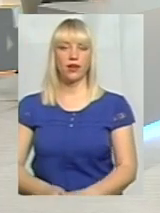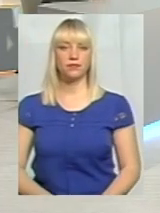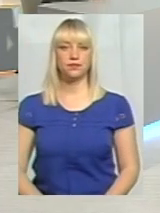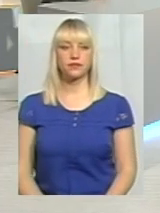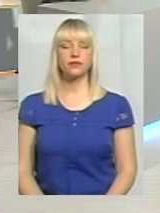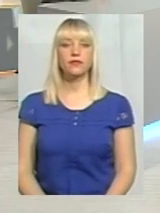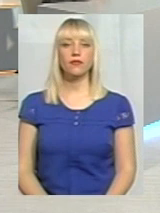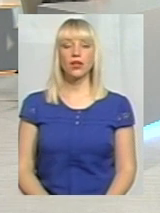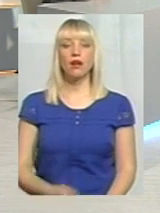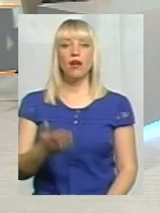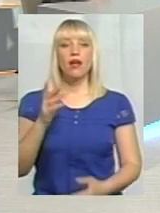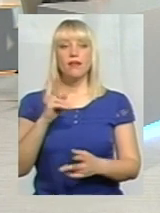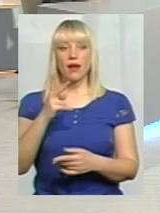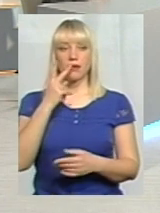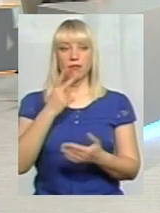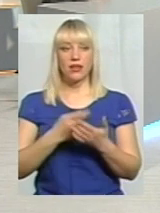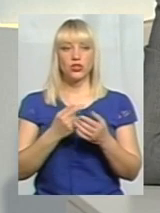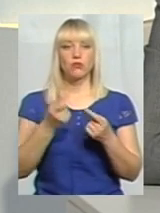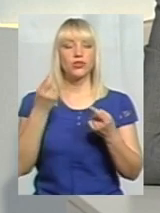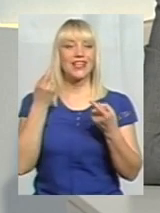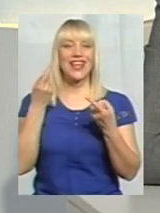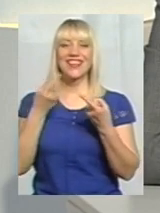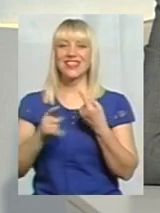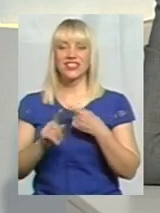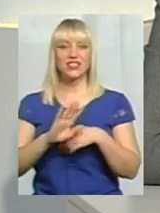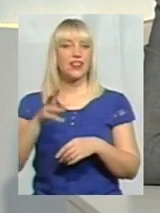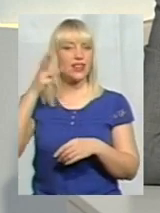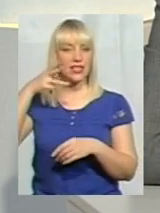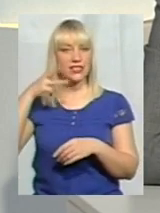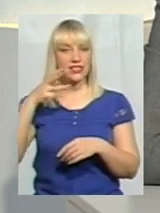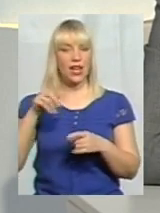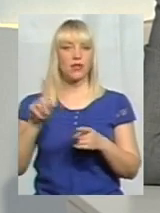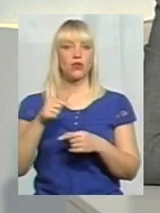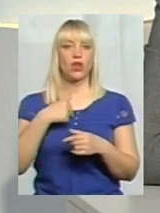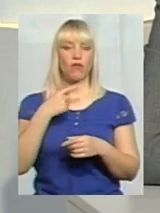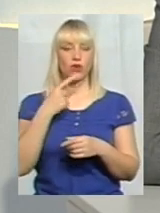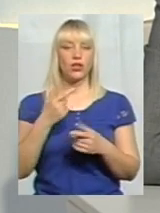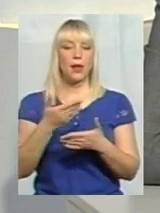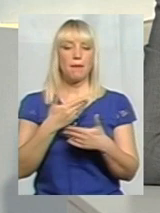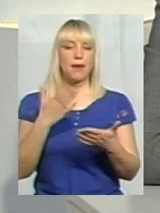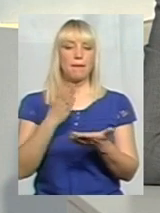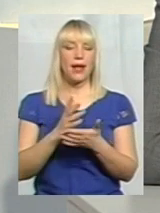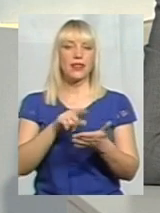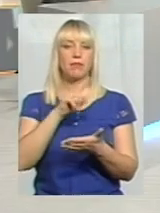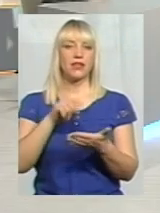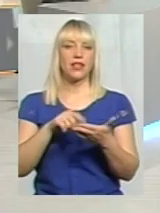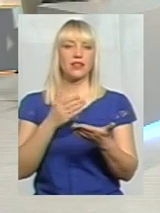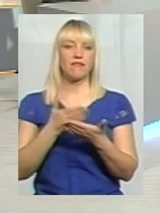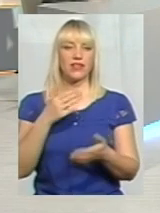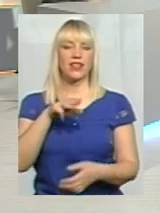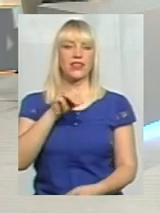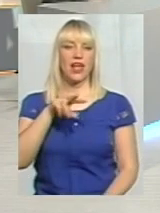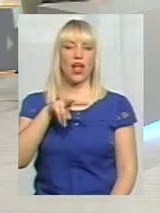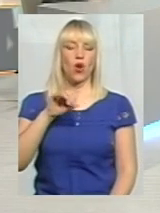Ну, як бачимо, це не той, не скайп, до якого я підводила. Ми мали питання від Ірини Телюх.